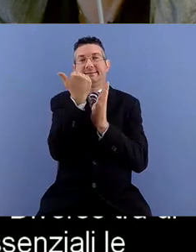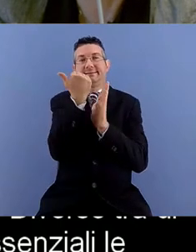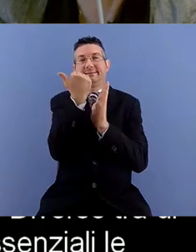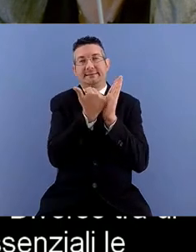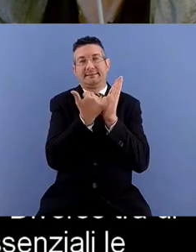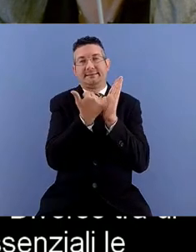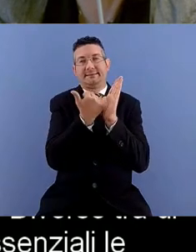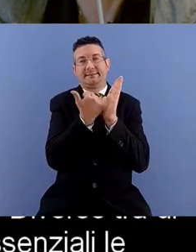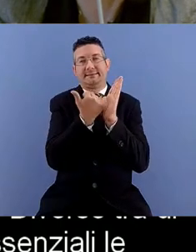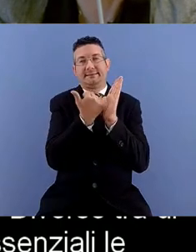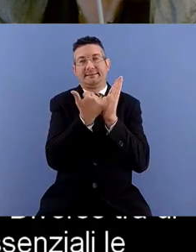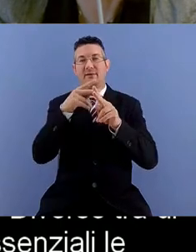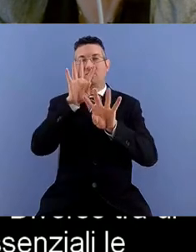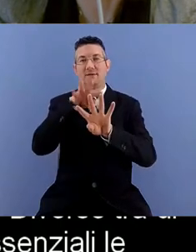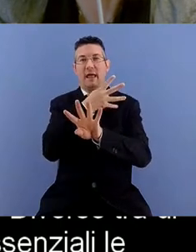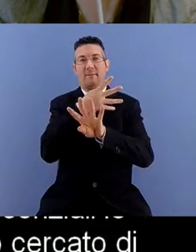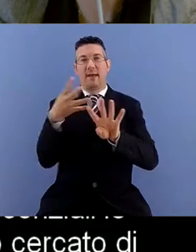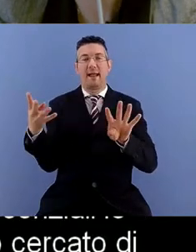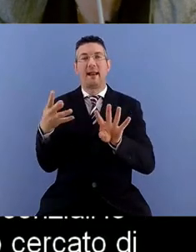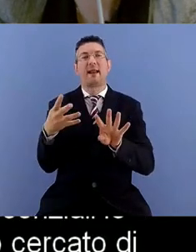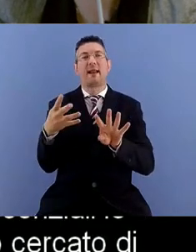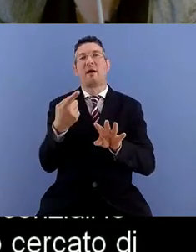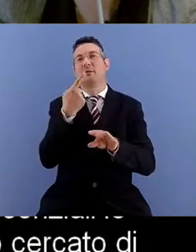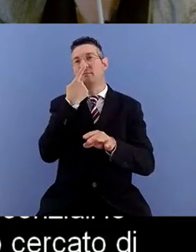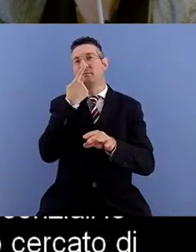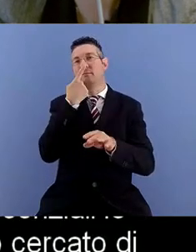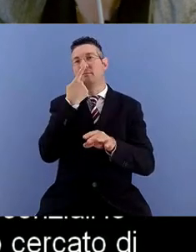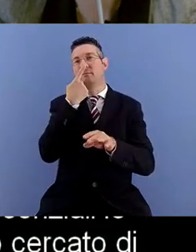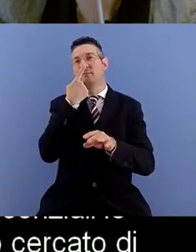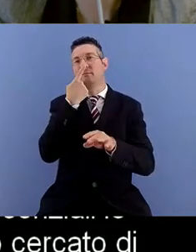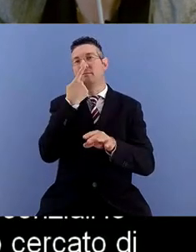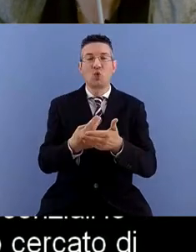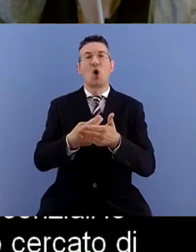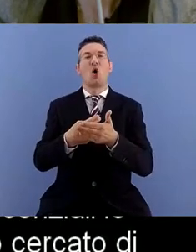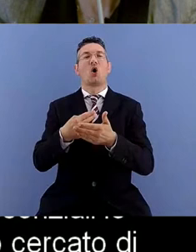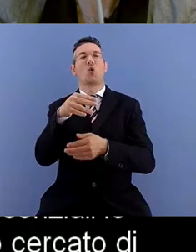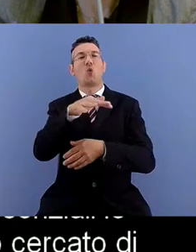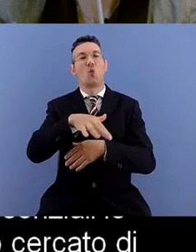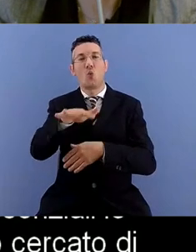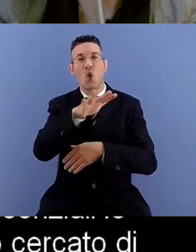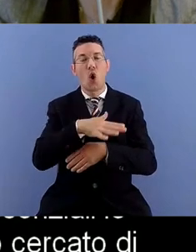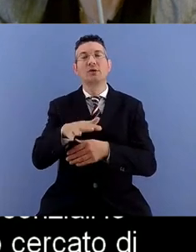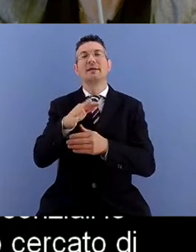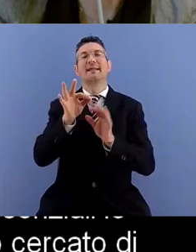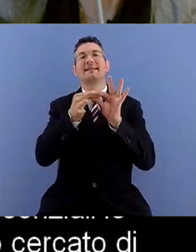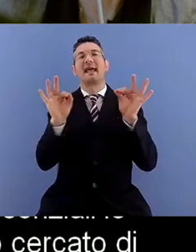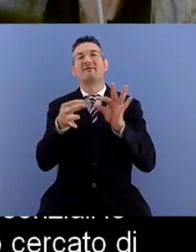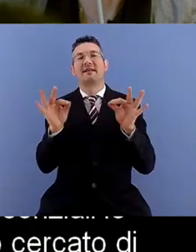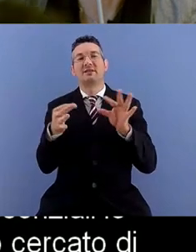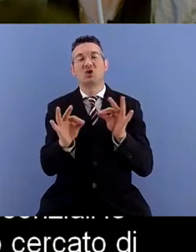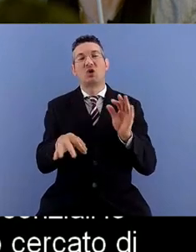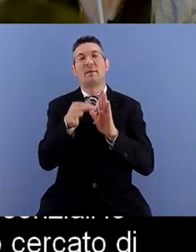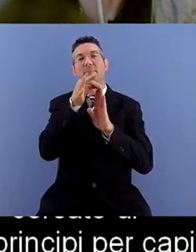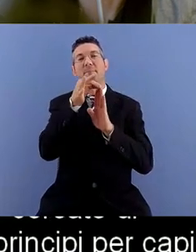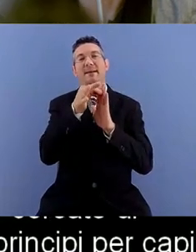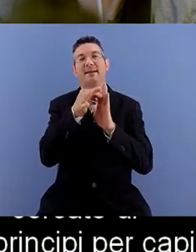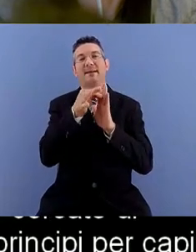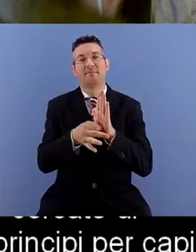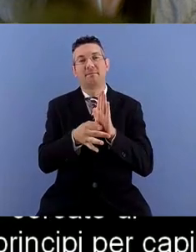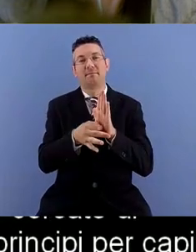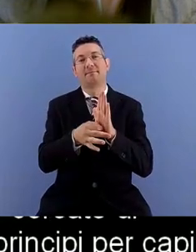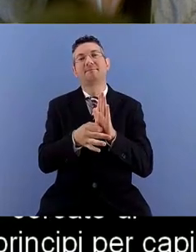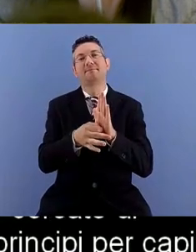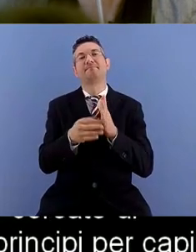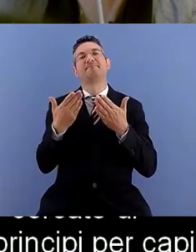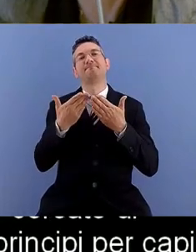tabella quelli che sono luoghi autori date definizioni principi per capire un po anche quali sono gli